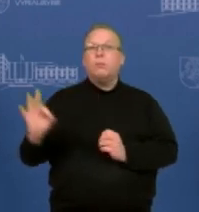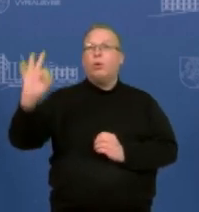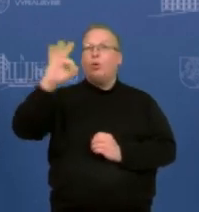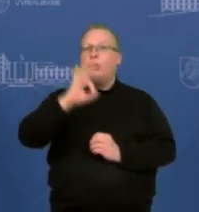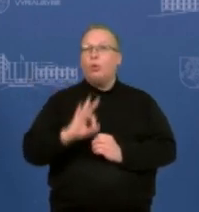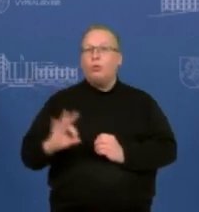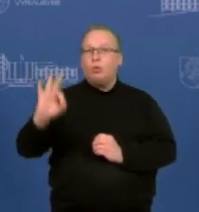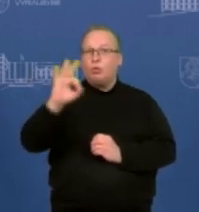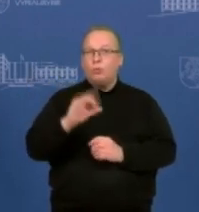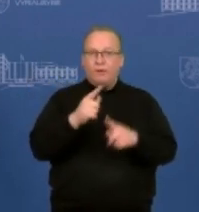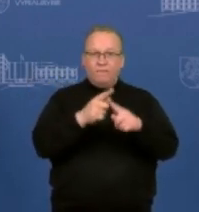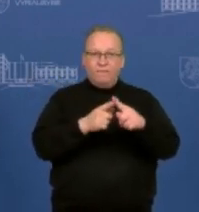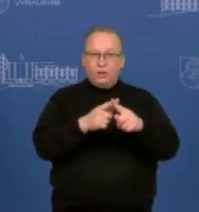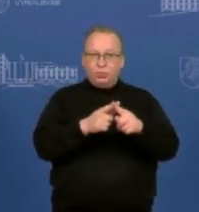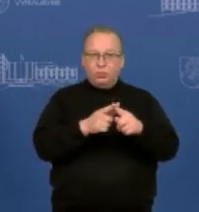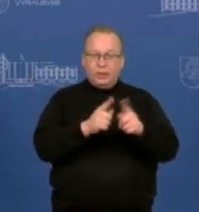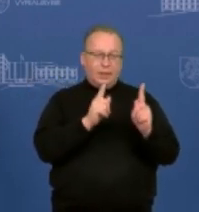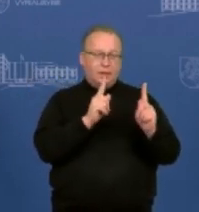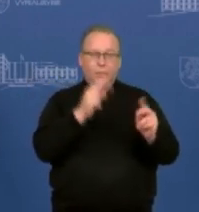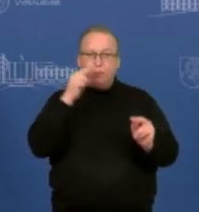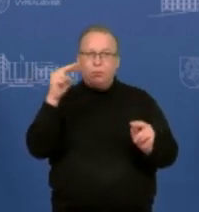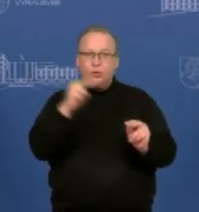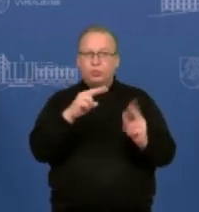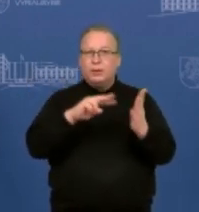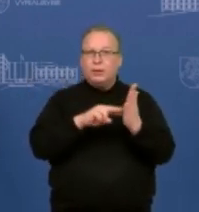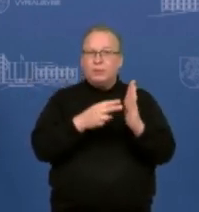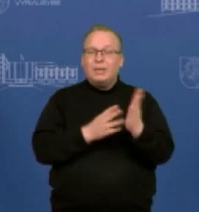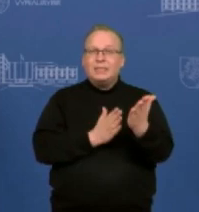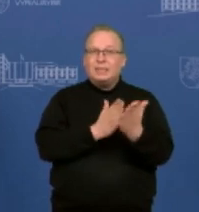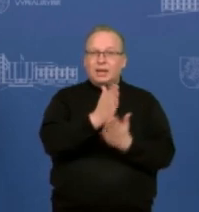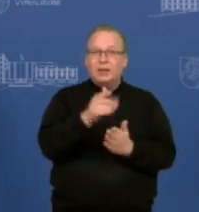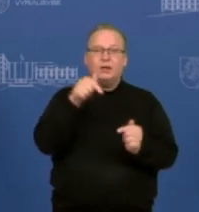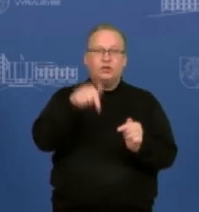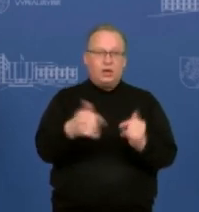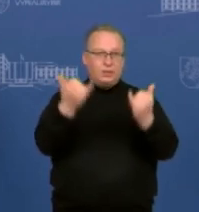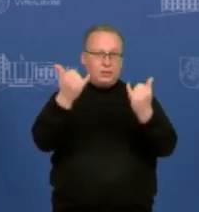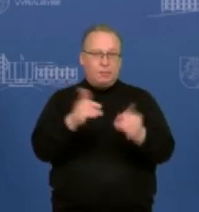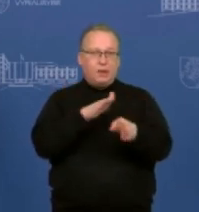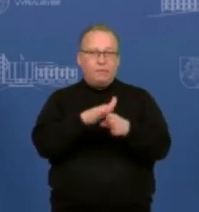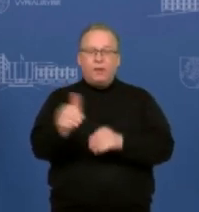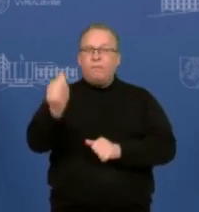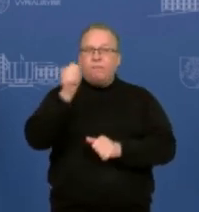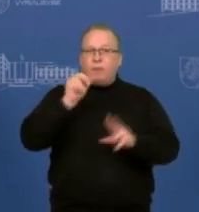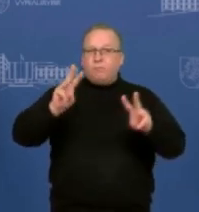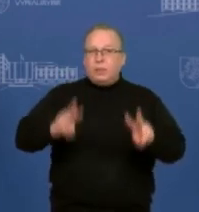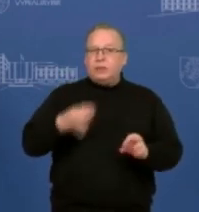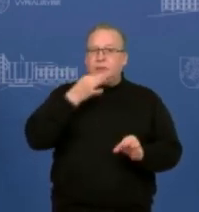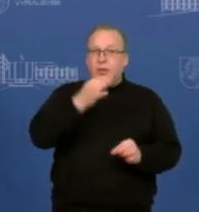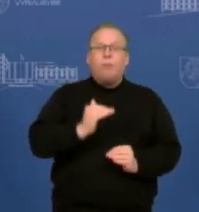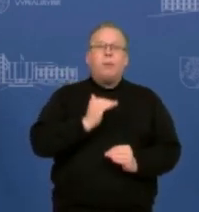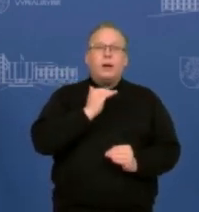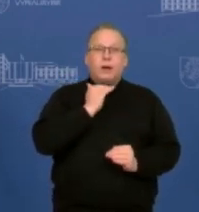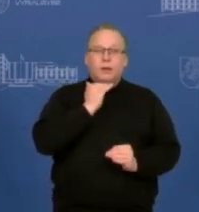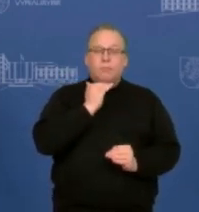tokią vidutinio laikotarpio galbūt požiūrį ir strategiją, bet daug dalykų vyksta čia ir dabar. Ir vakar ministras pristatė pakankamai